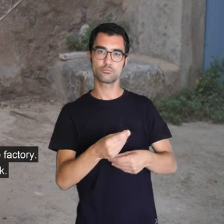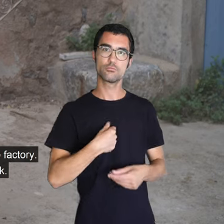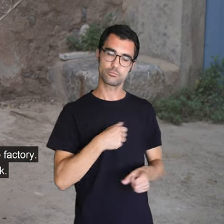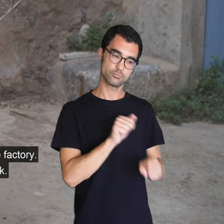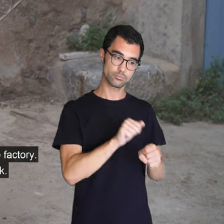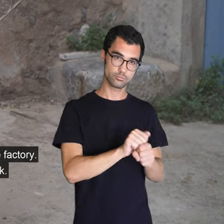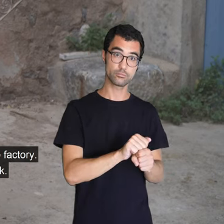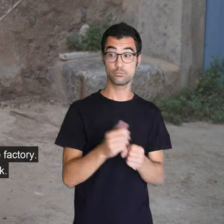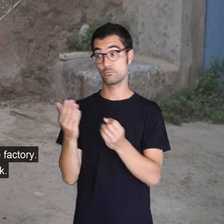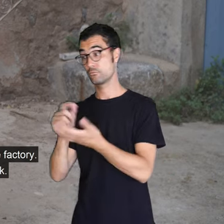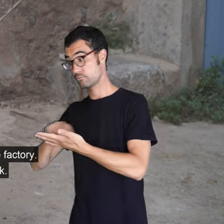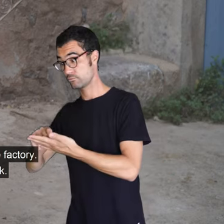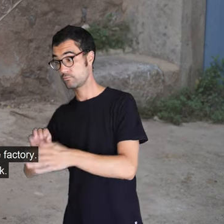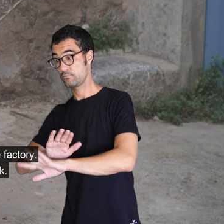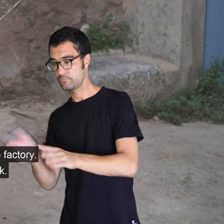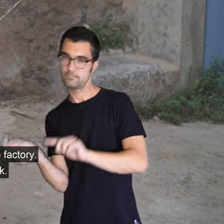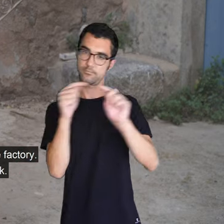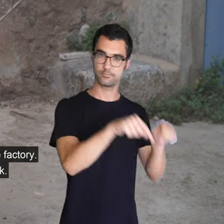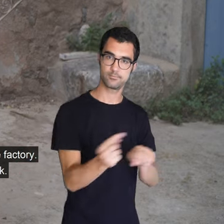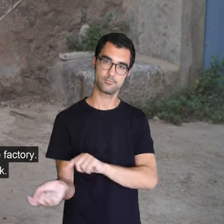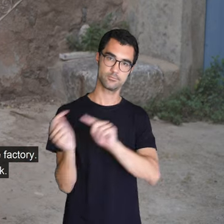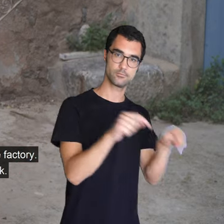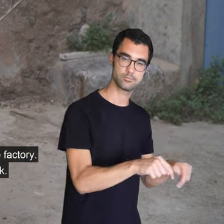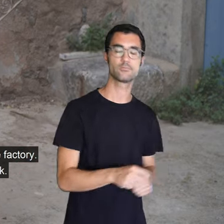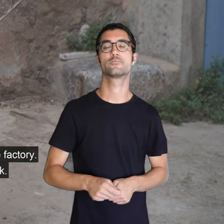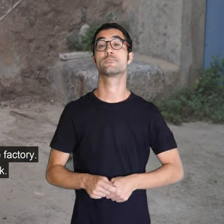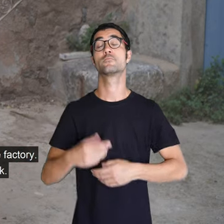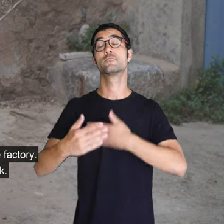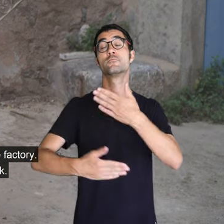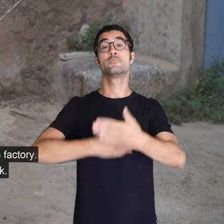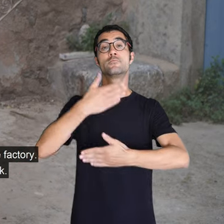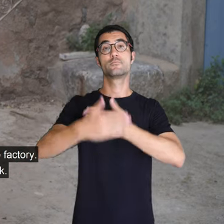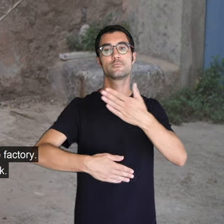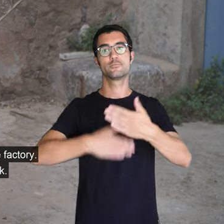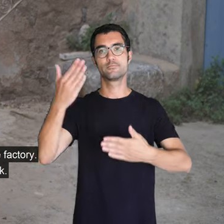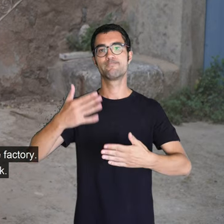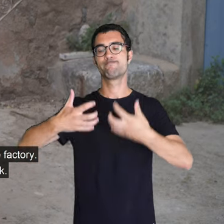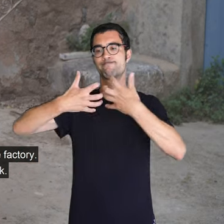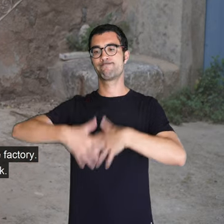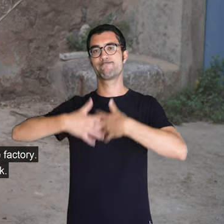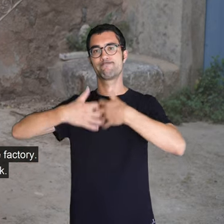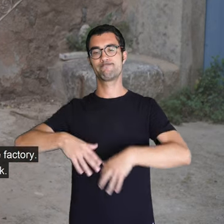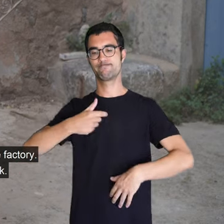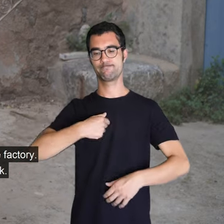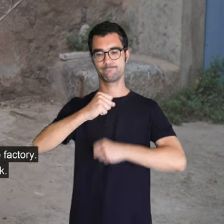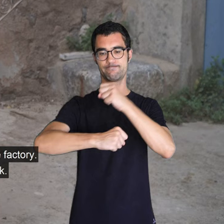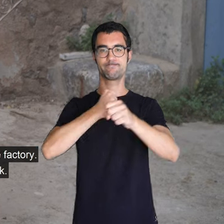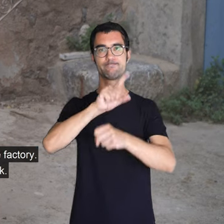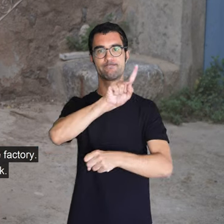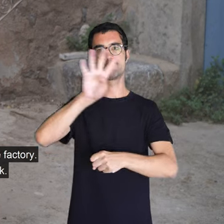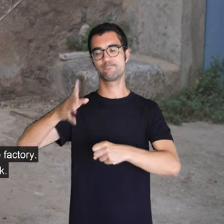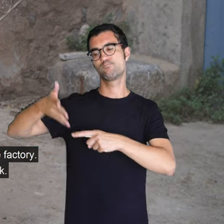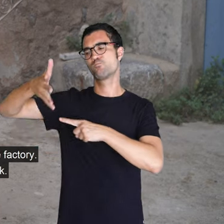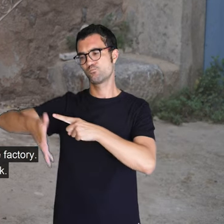sa escola. I després, vaig començar a sa fàbrica, amb catorze anys, que mos daren el